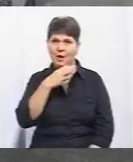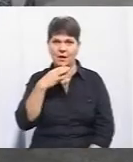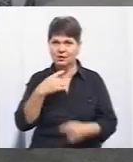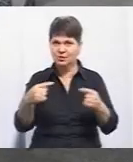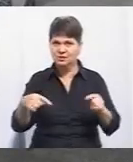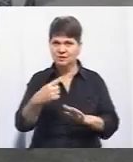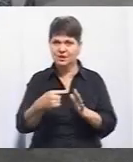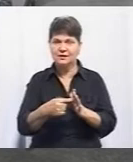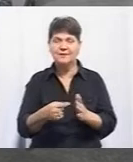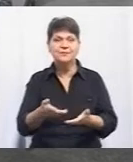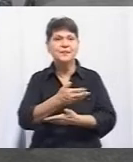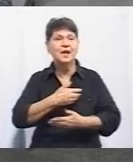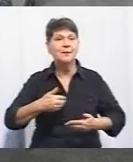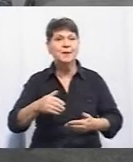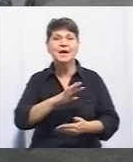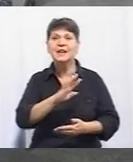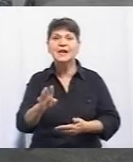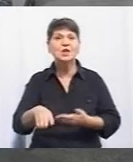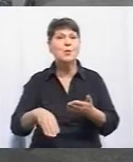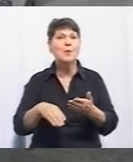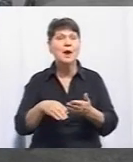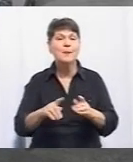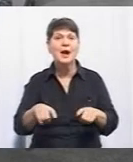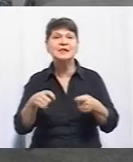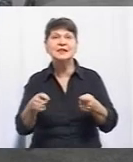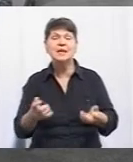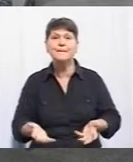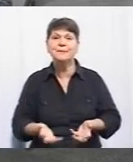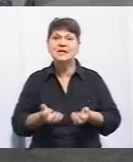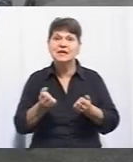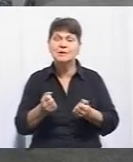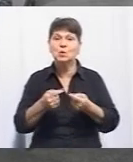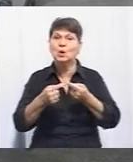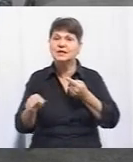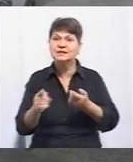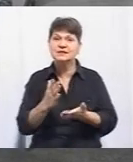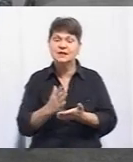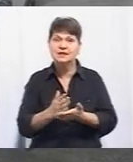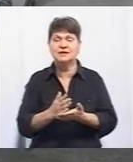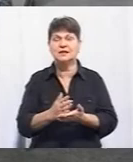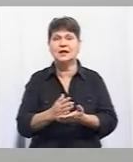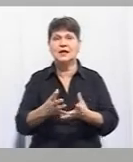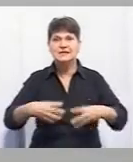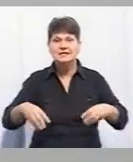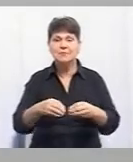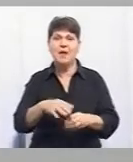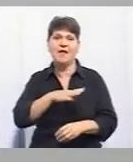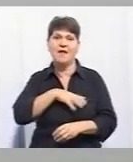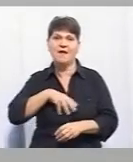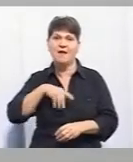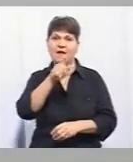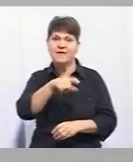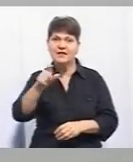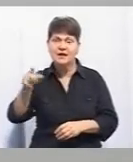Ми не допомагаємо, ми надаємо підтримку, і це дуже велика різниця. Власне, ми ставимося до всіх своїх клієнтів, ветеранів, членів родин, ветеранів